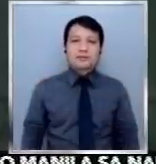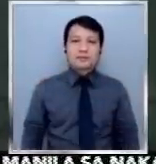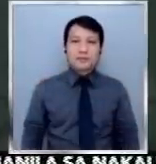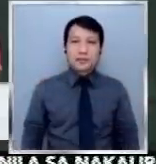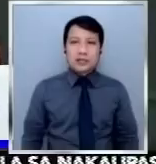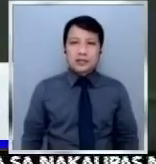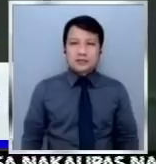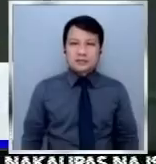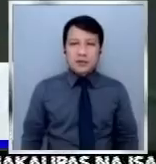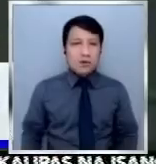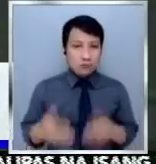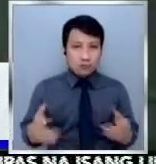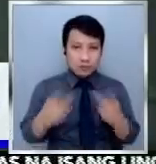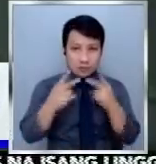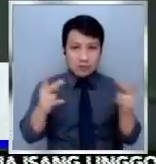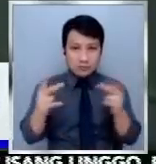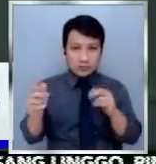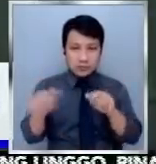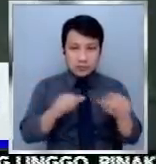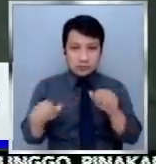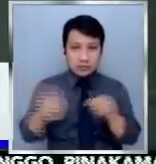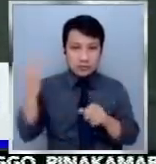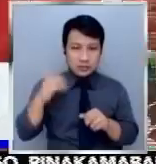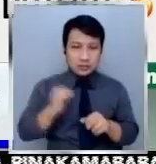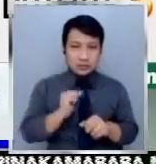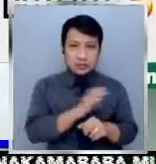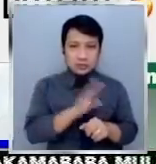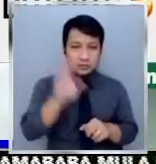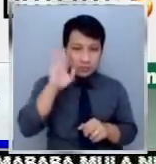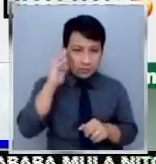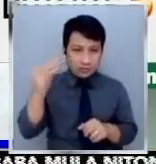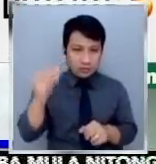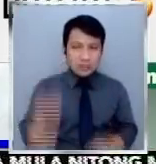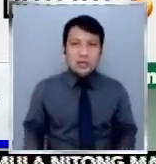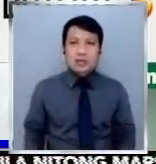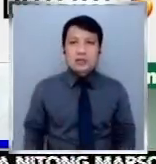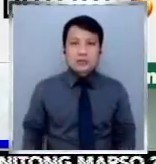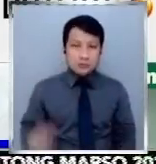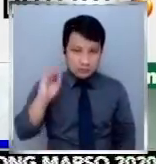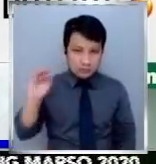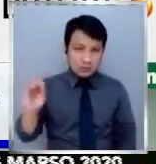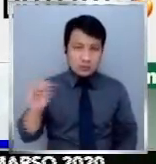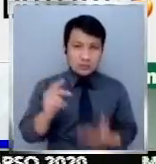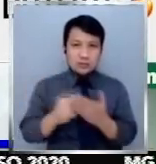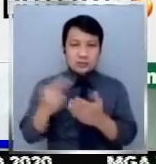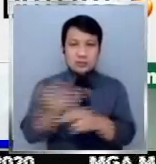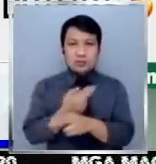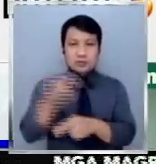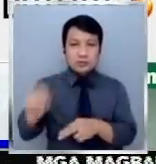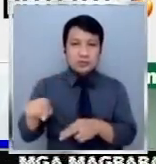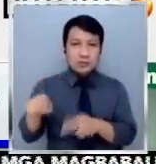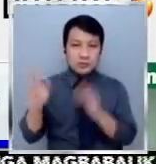Walang public activity ngayong araw si dating Senador Bongbong Marcos. Nasa kanyang regular program naman sa Davao City Disaster